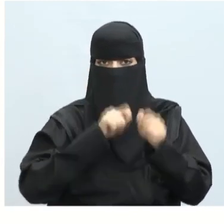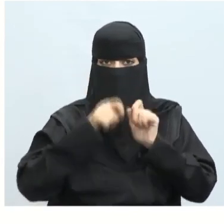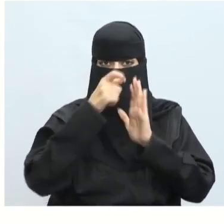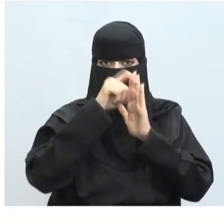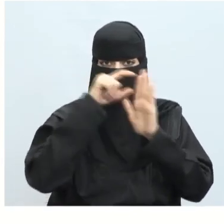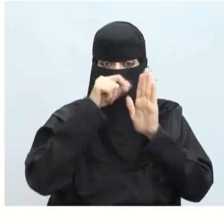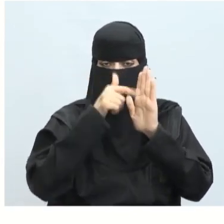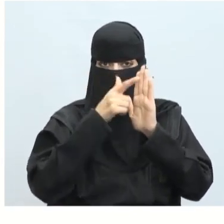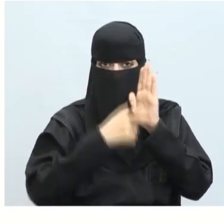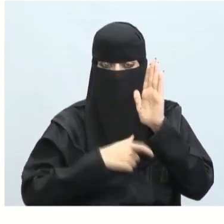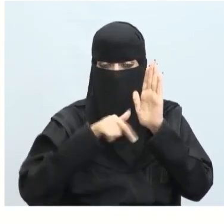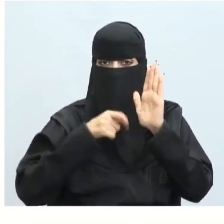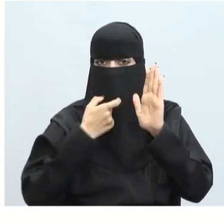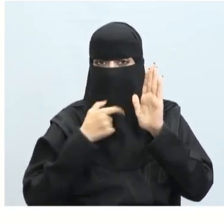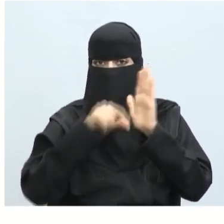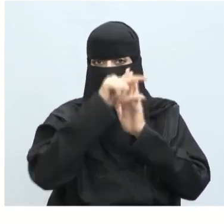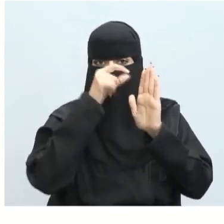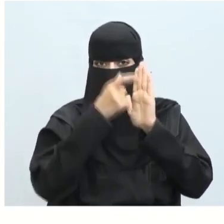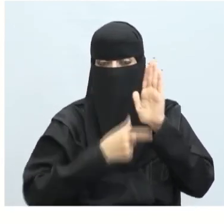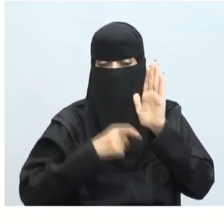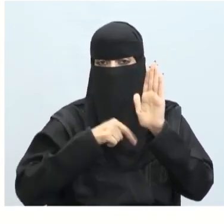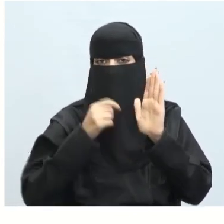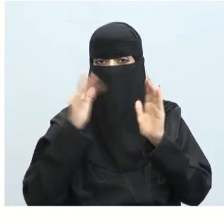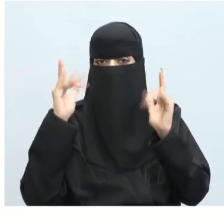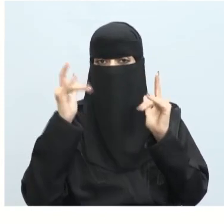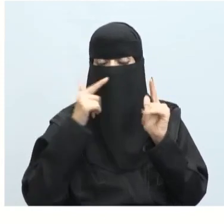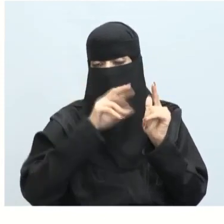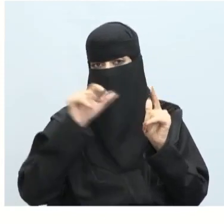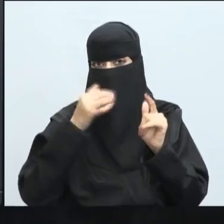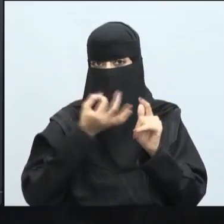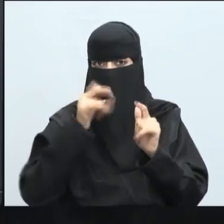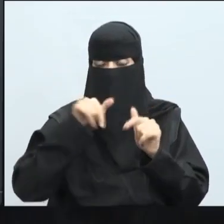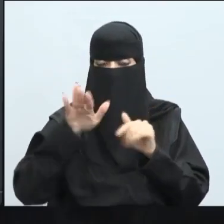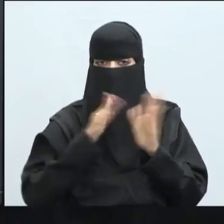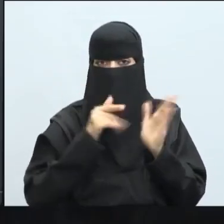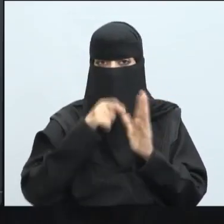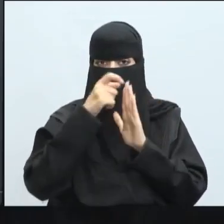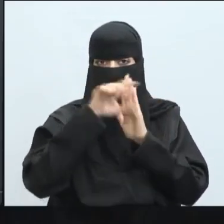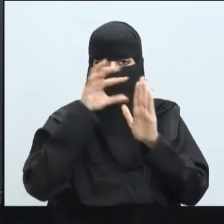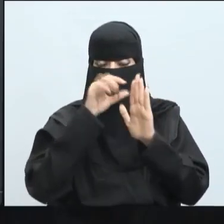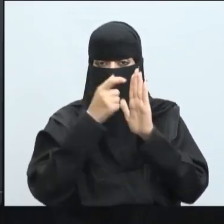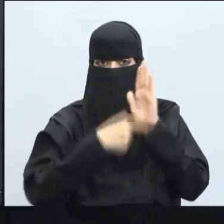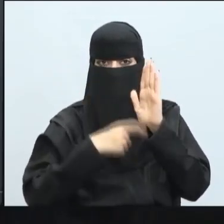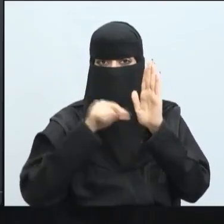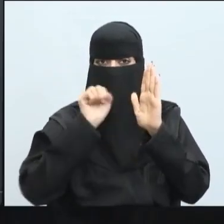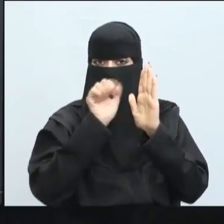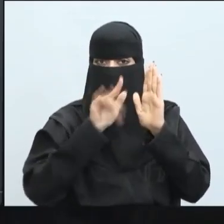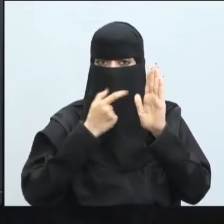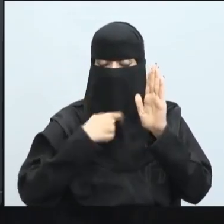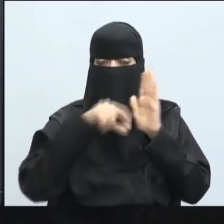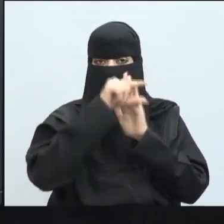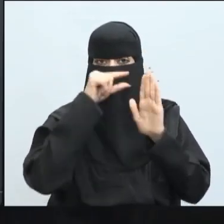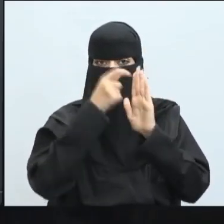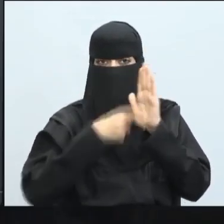قائمة لمدينة الرياض وقائمة لمدينة جدة كما اتفقنا أنا لدي لست بكر خاص بالرياض وليست بكر كمكون